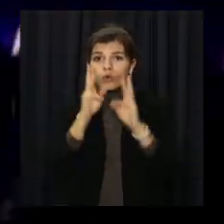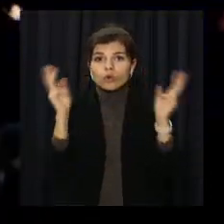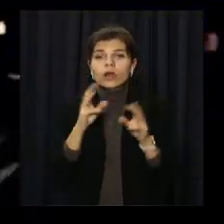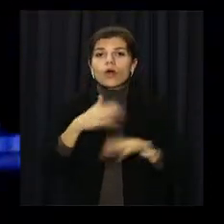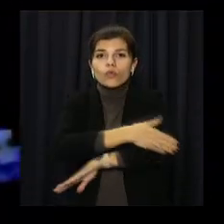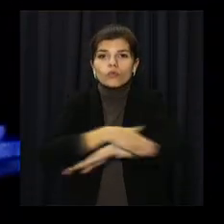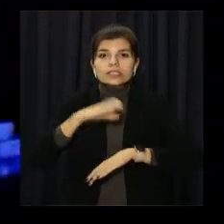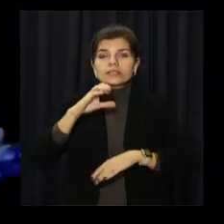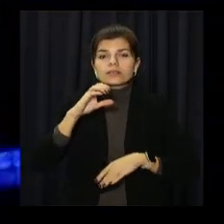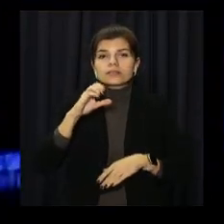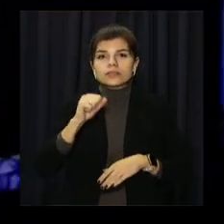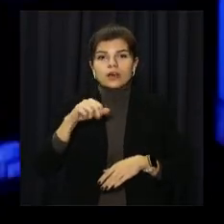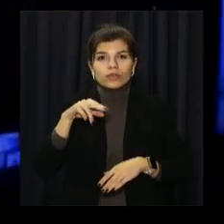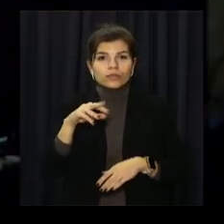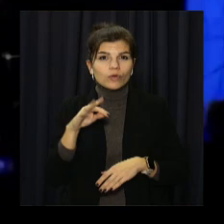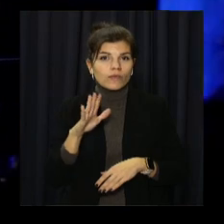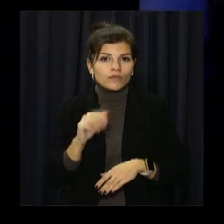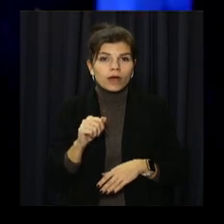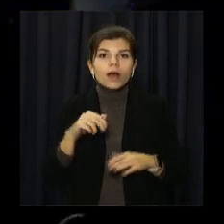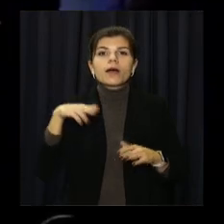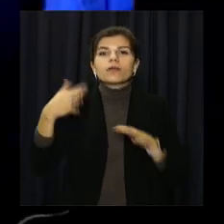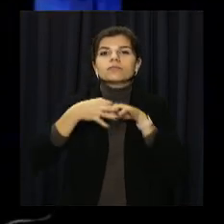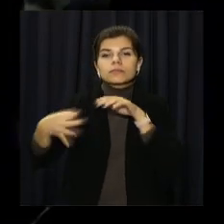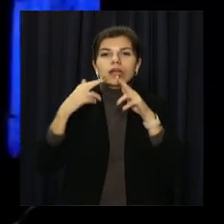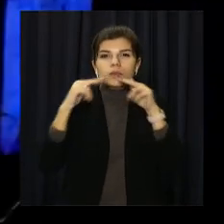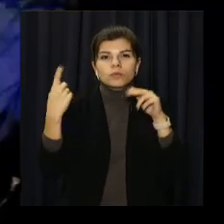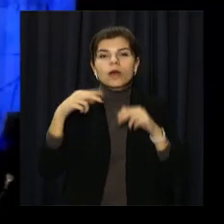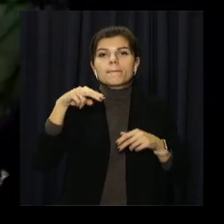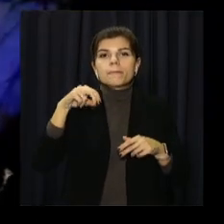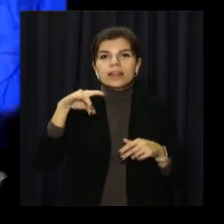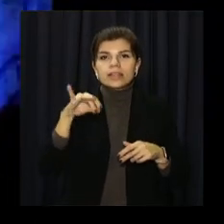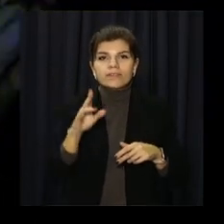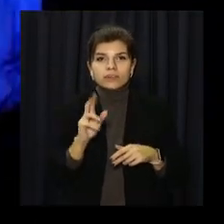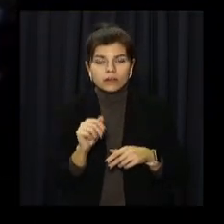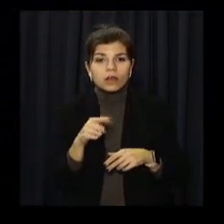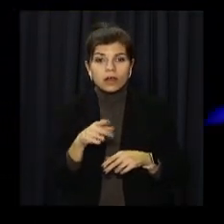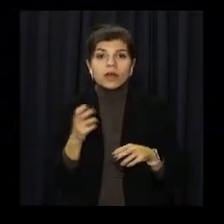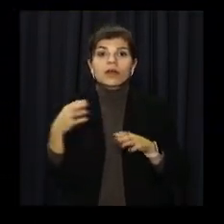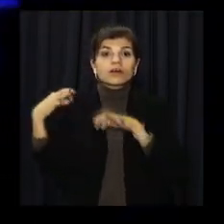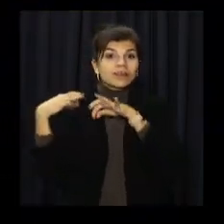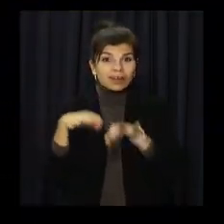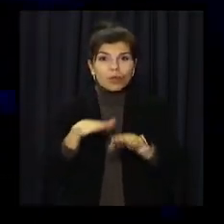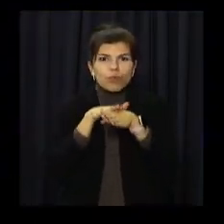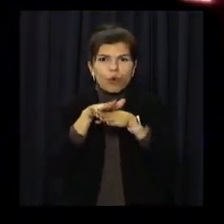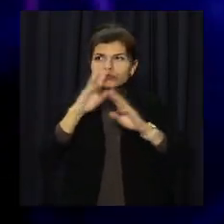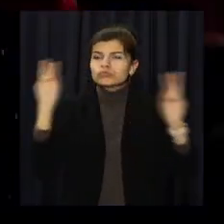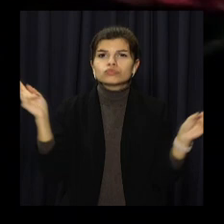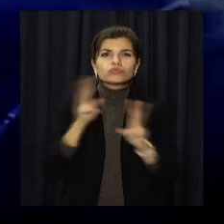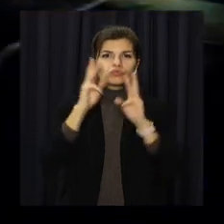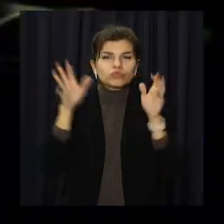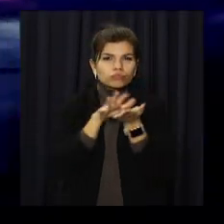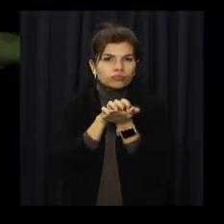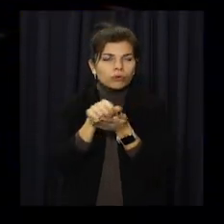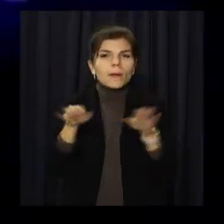по вулиці Садовій у стелищі Щульхівка. Коли рятувальникам дісталися садиби, вона повністю палала. Вогонь вчить знищив